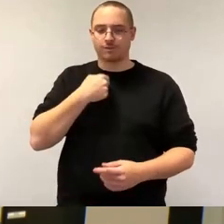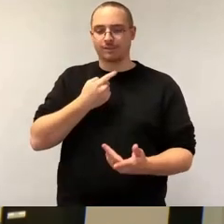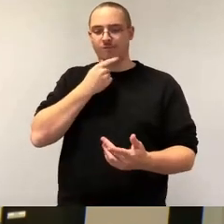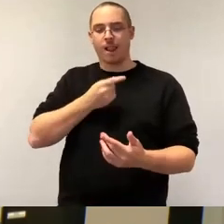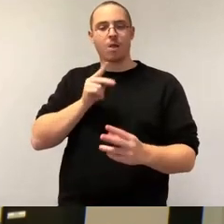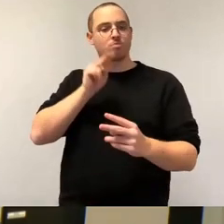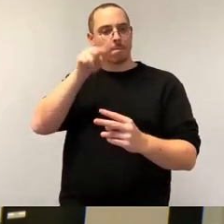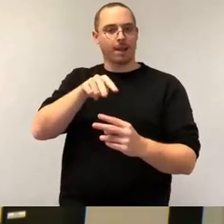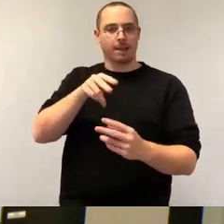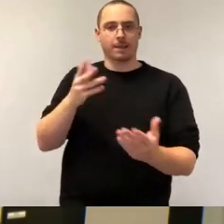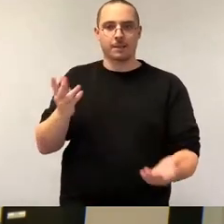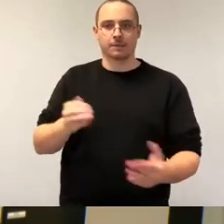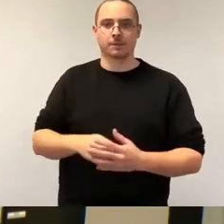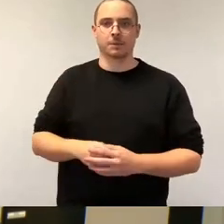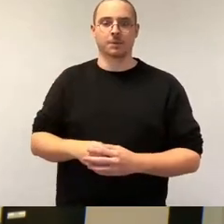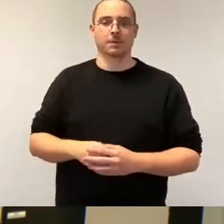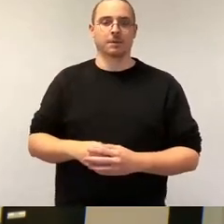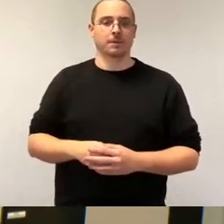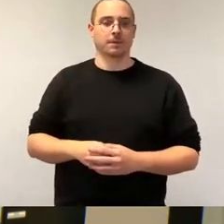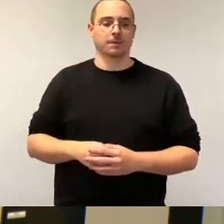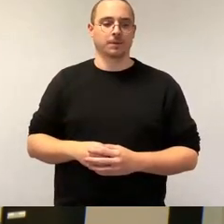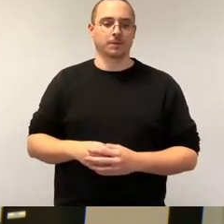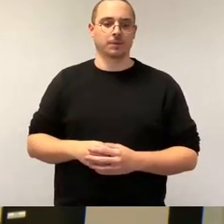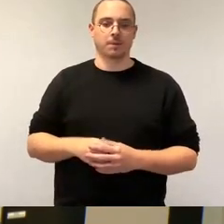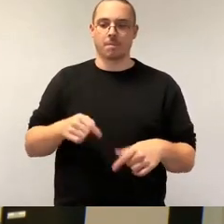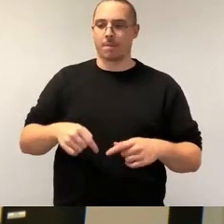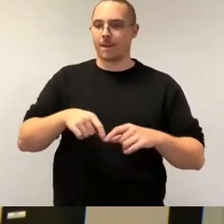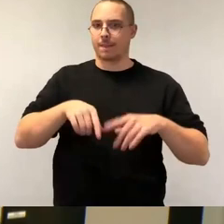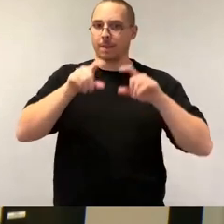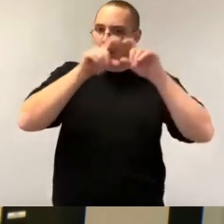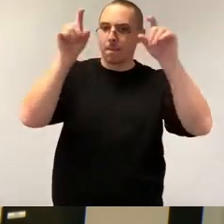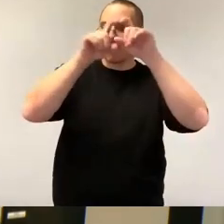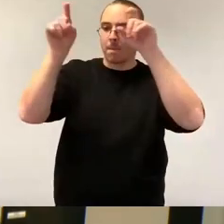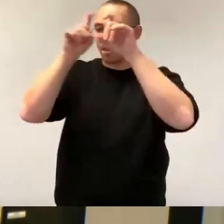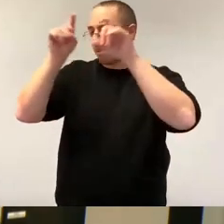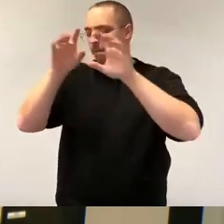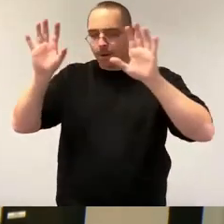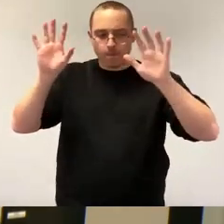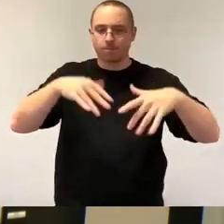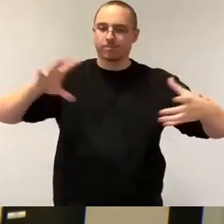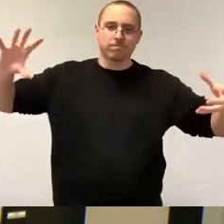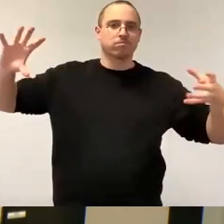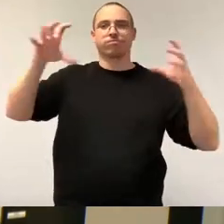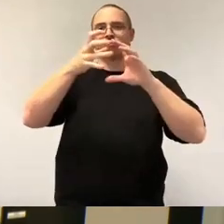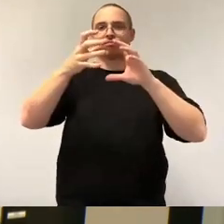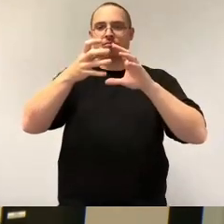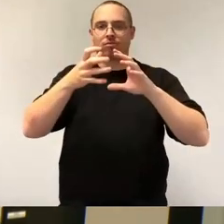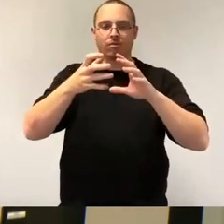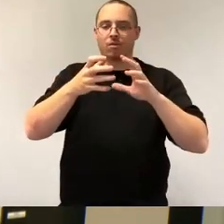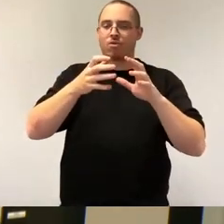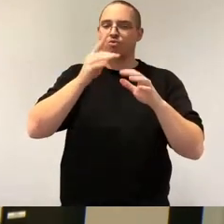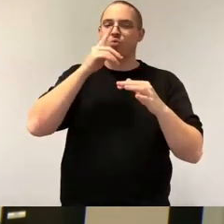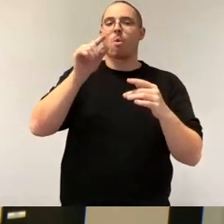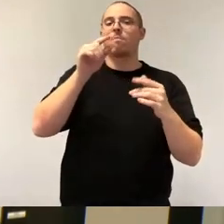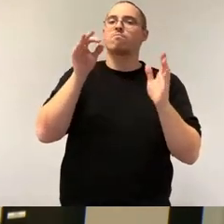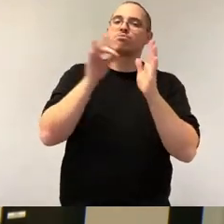einmal einen Masterplan, der all die Themen, die heute hier genannt worden sind, in Anstrichen auflistet. Also keine 500-Seiten-Vorlage,